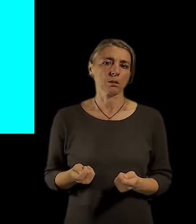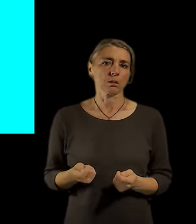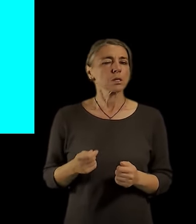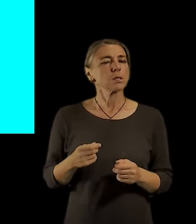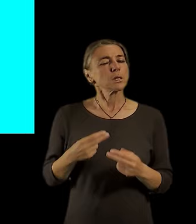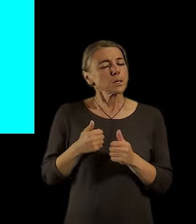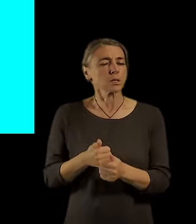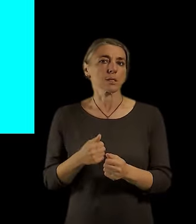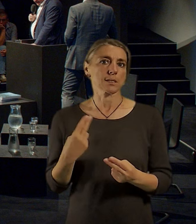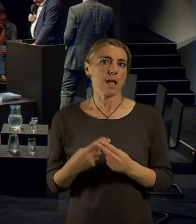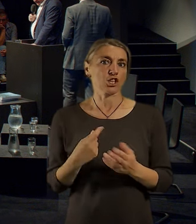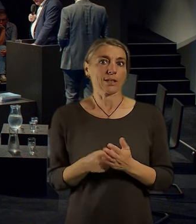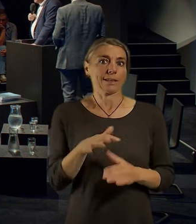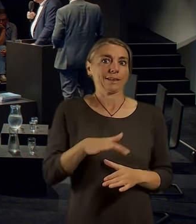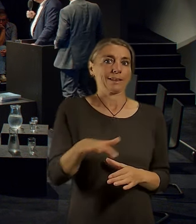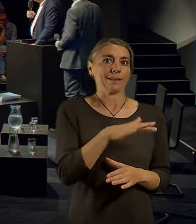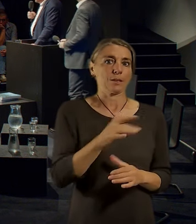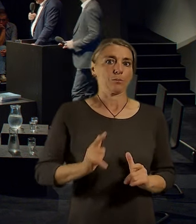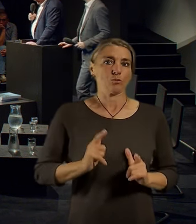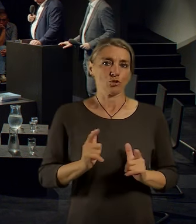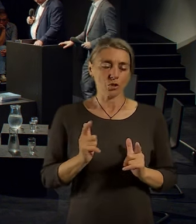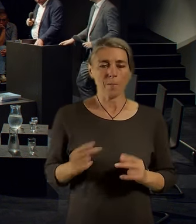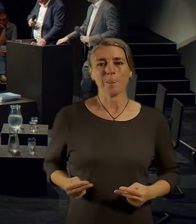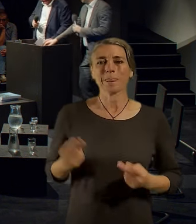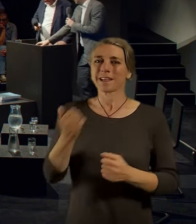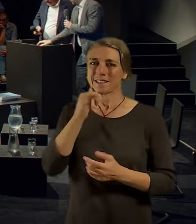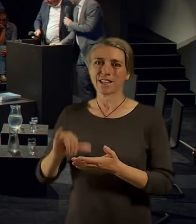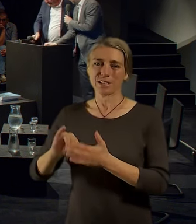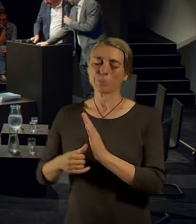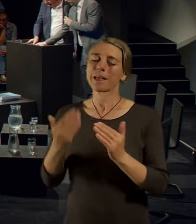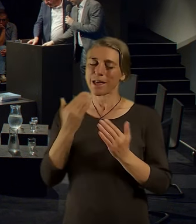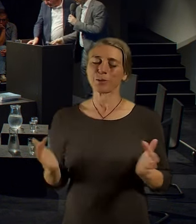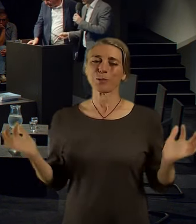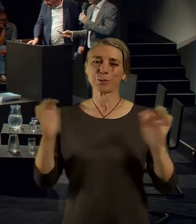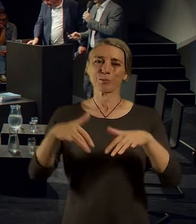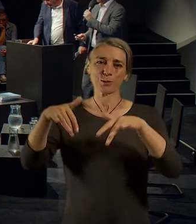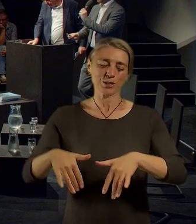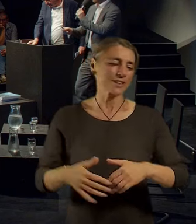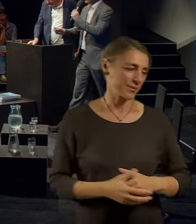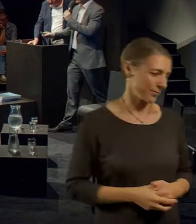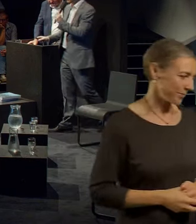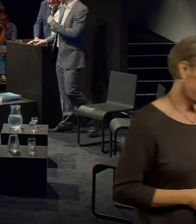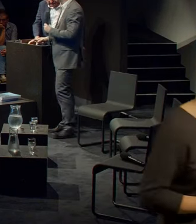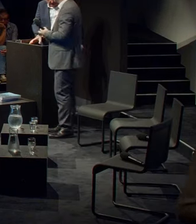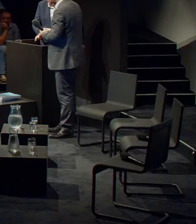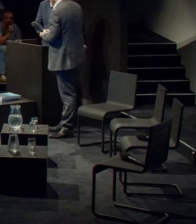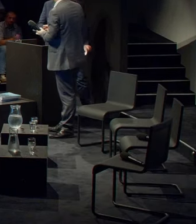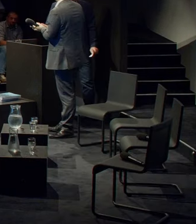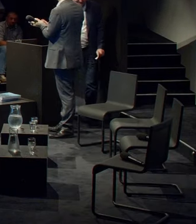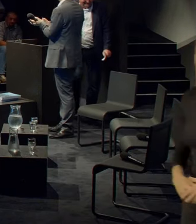Zdeňkovi a děkuji, že jste přišli. Jo, já děkuji, omlouvám se.